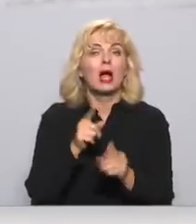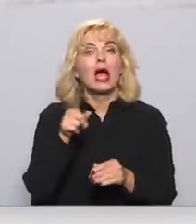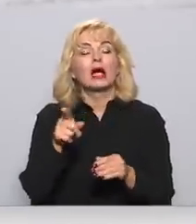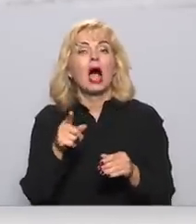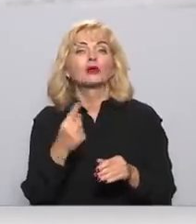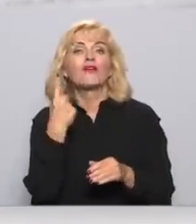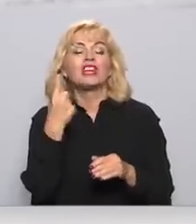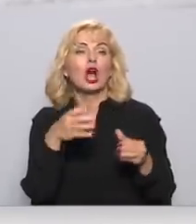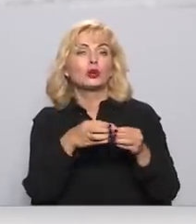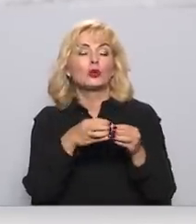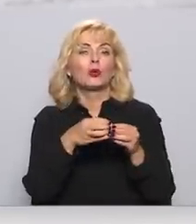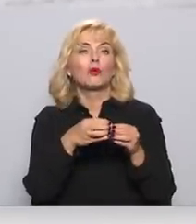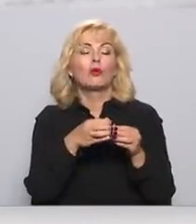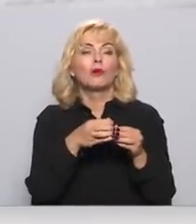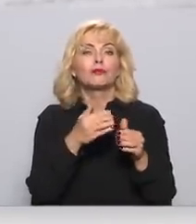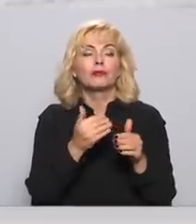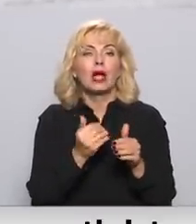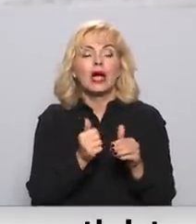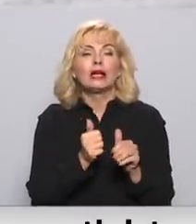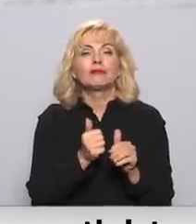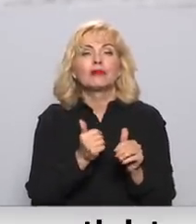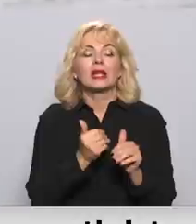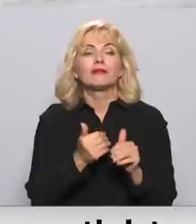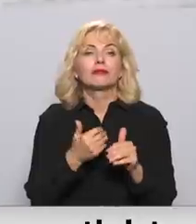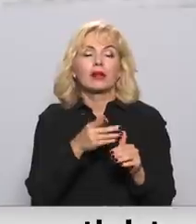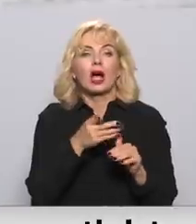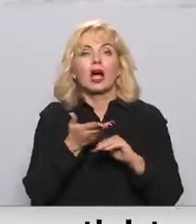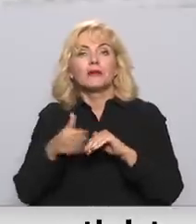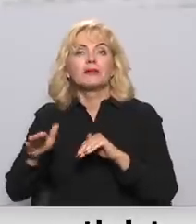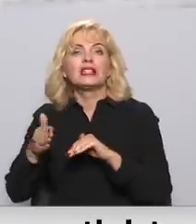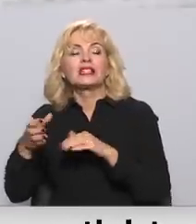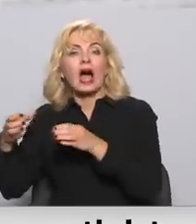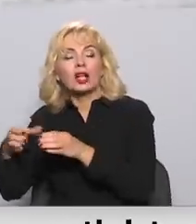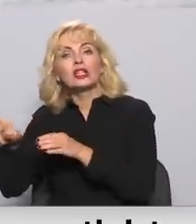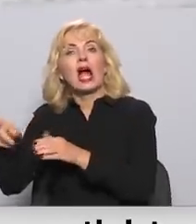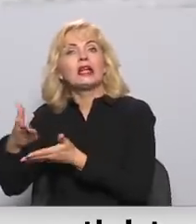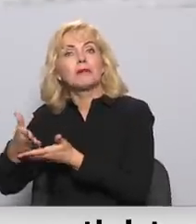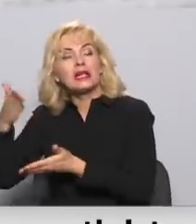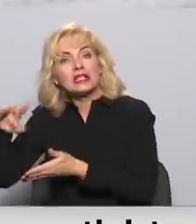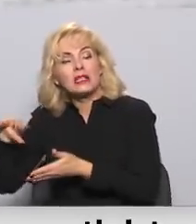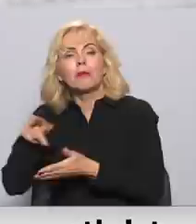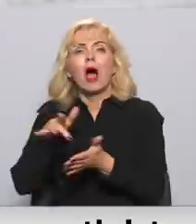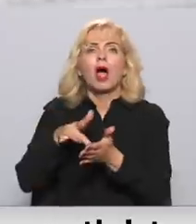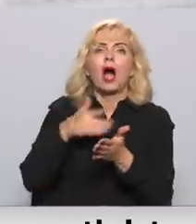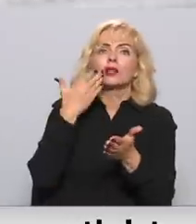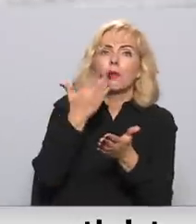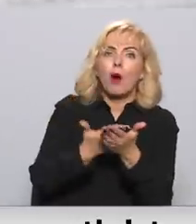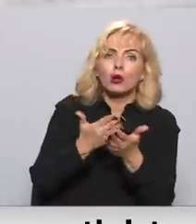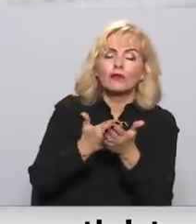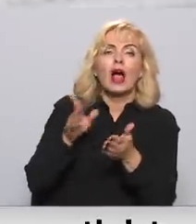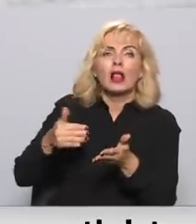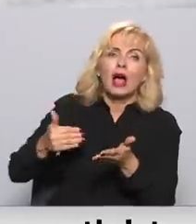izdalīt un teikt, ka viņa ir bīstamāka, ja nalga ar kādu motivāciju, vai viņu šobrīd virzīt tieši uz